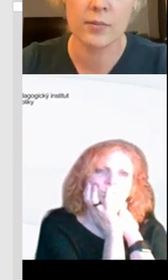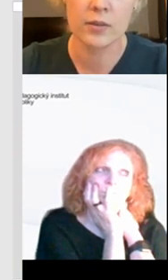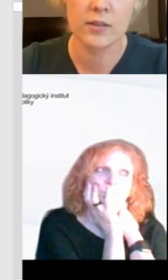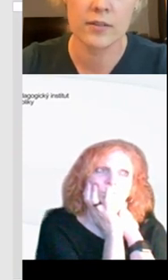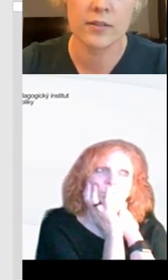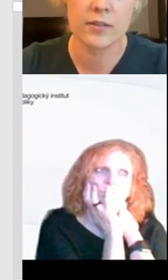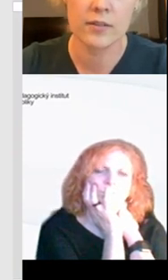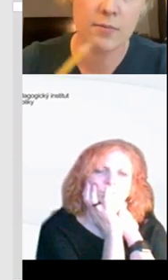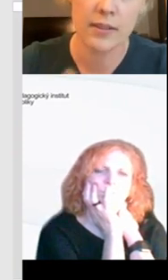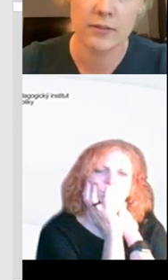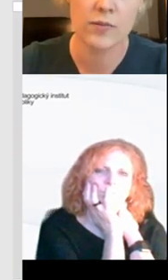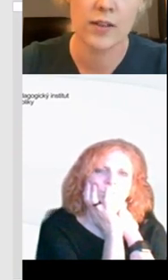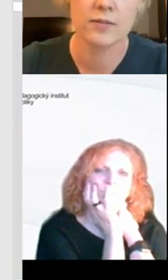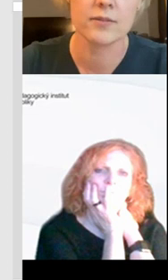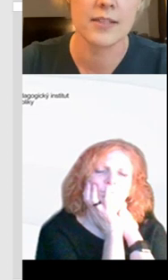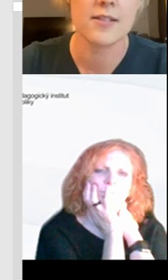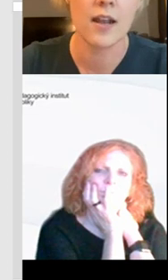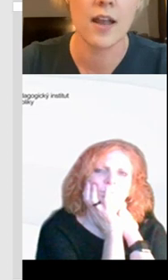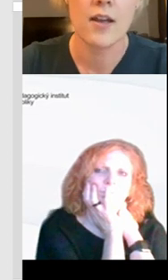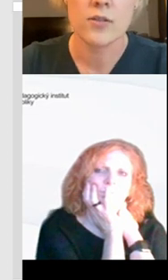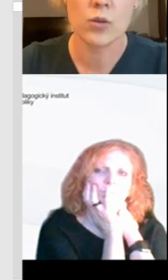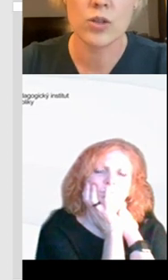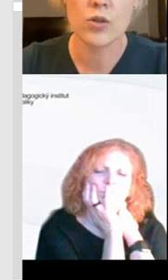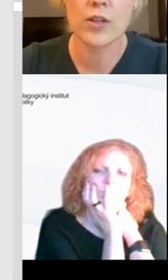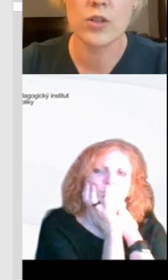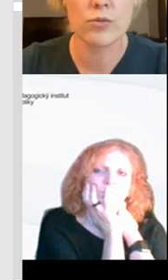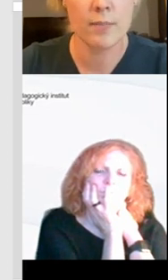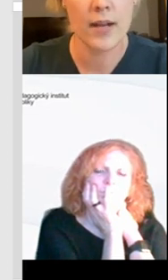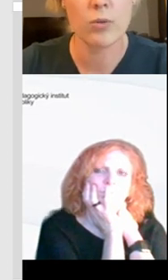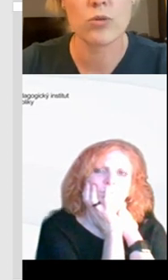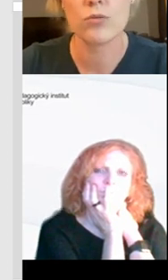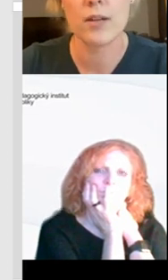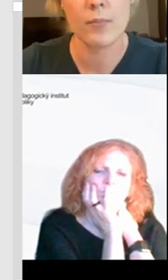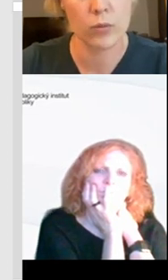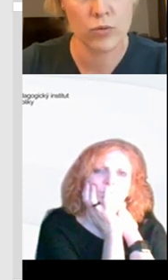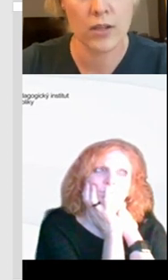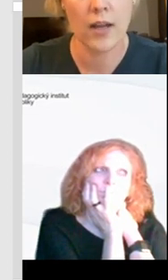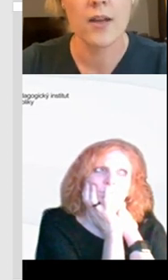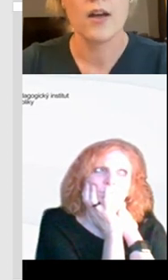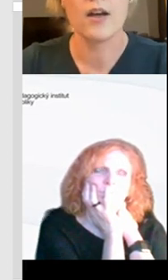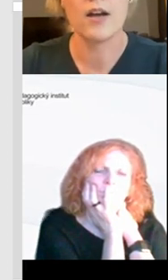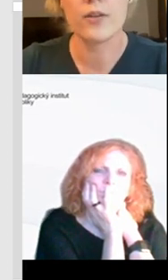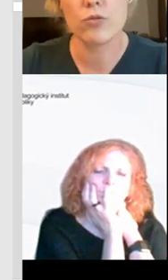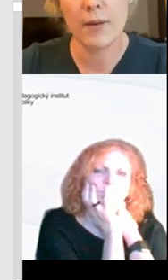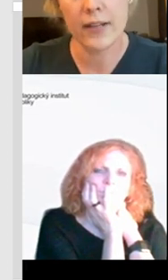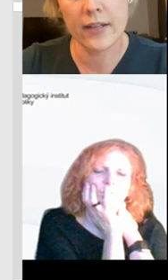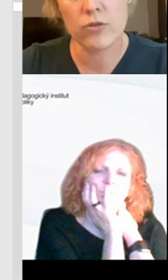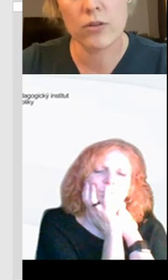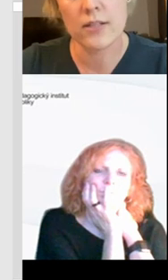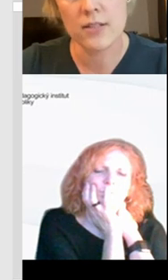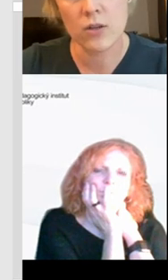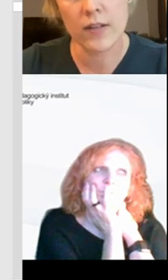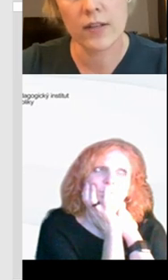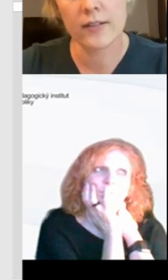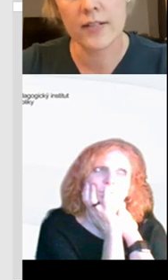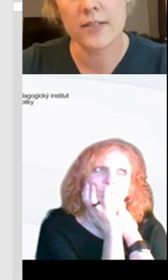těch, které jsem tam já třeba zrovna nazdílela, jsou, že jsou většinou zdarma nebo jsou zdarma pro učitele. Ať už padlet,